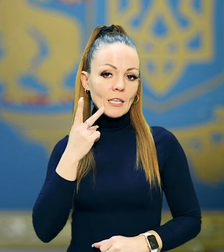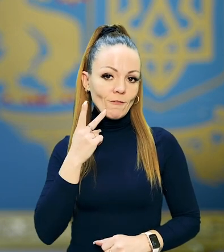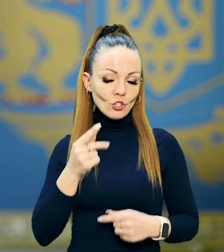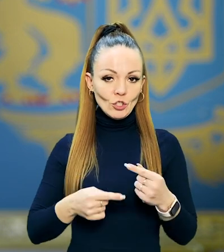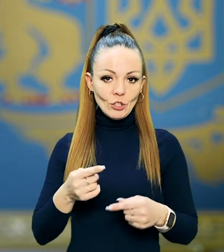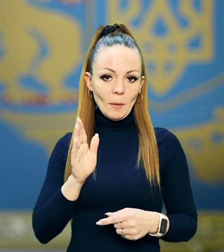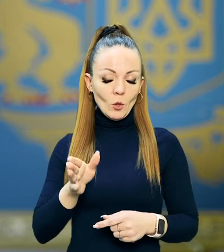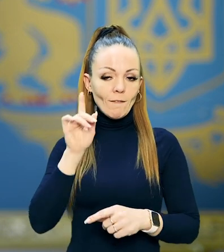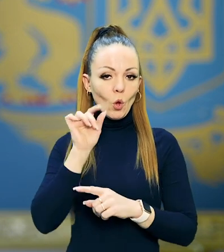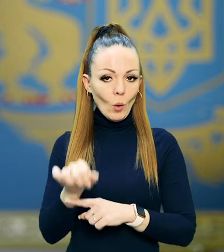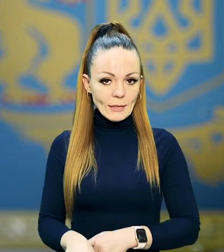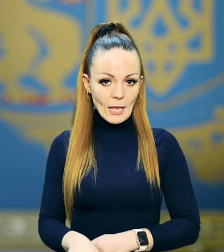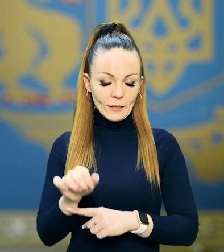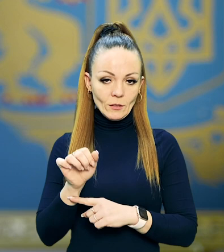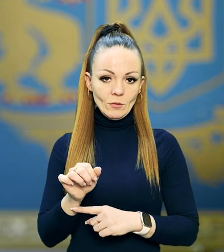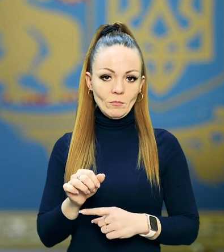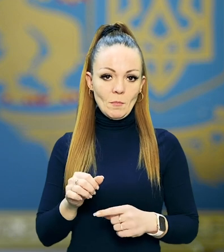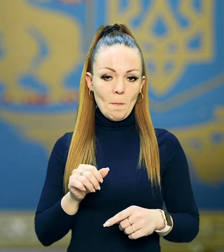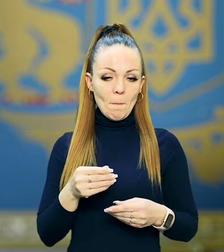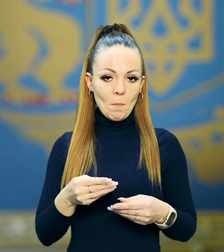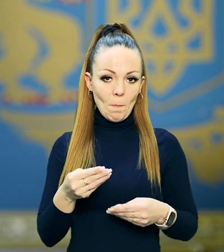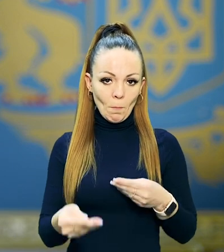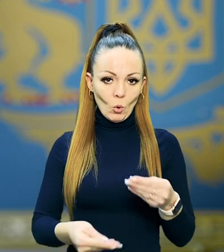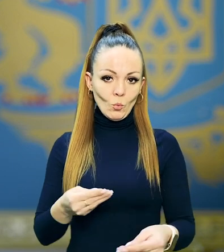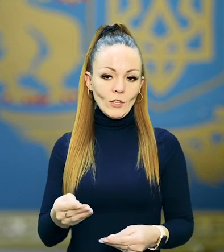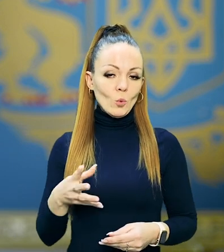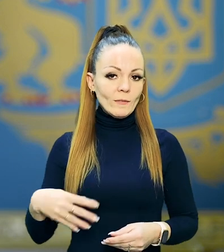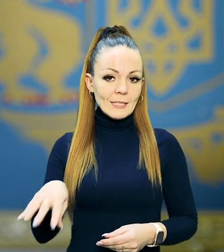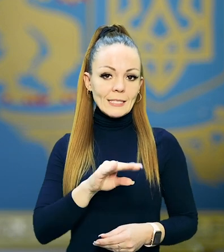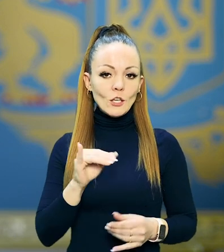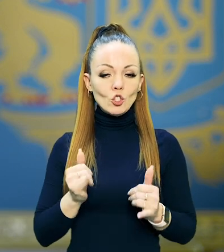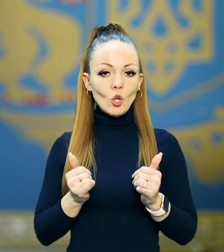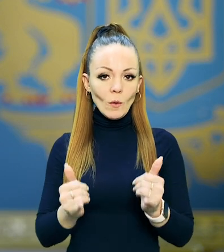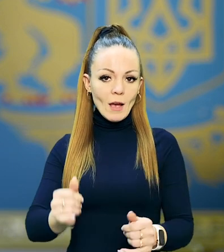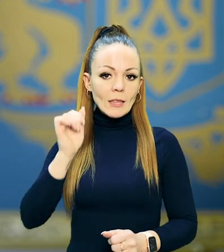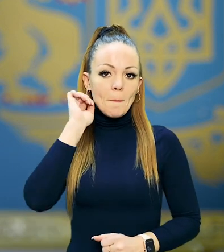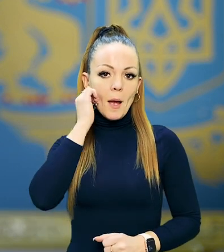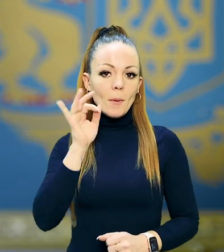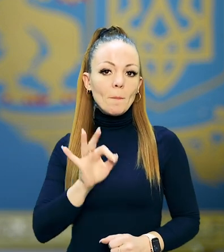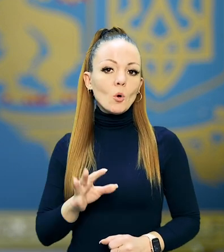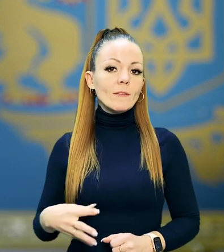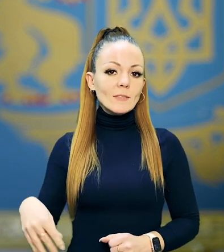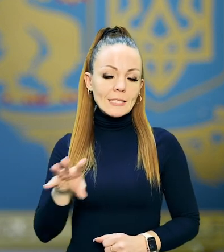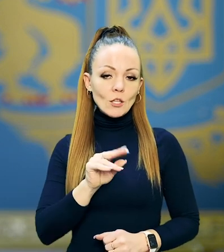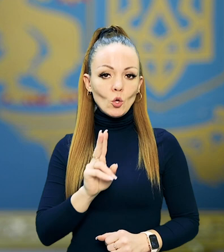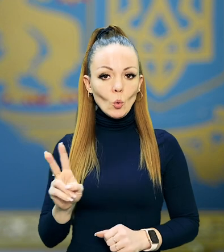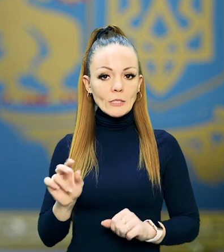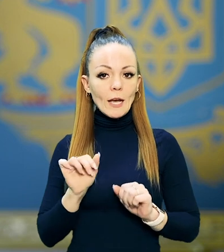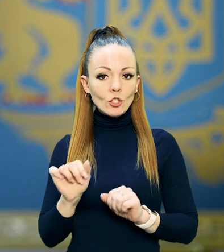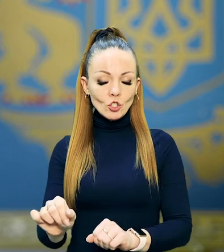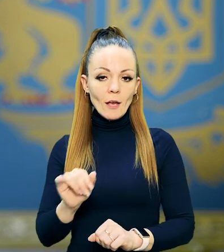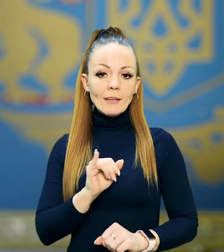вона завжди буде вклонятись подвигу всіх і шанувати пам'ять про всіх, хто